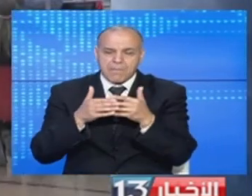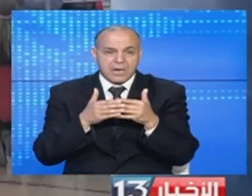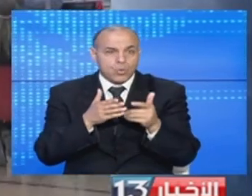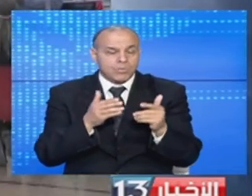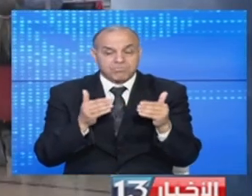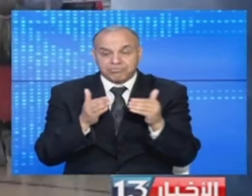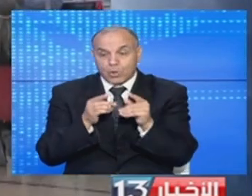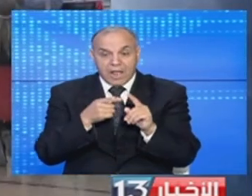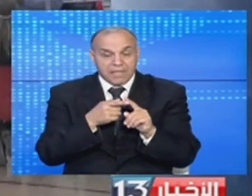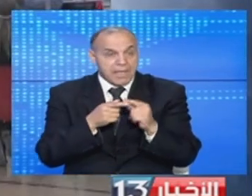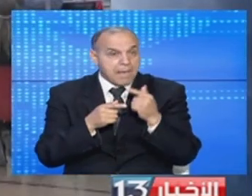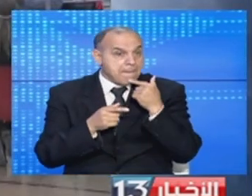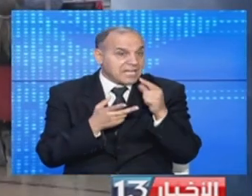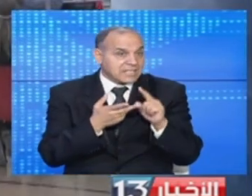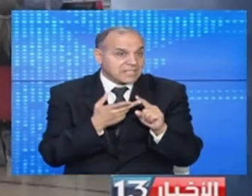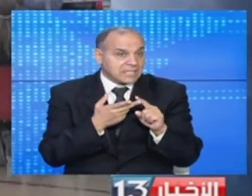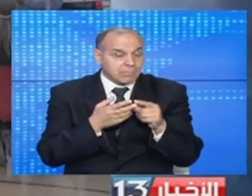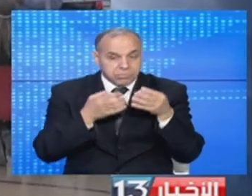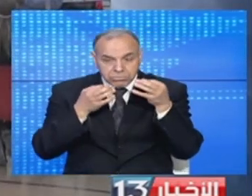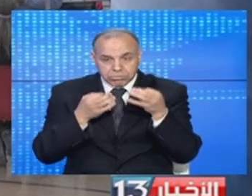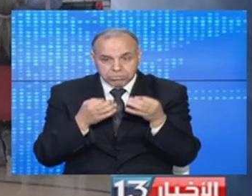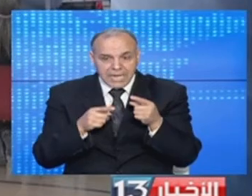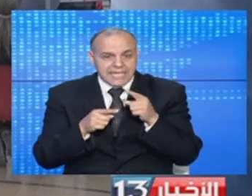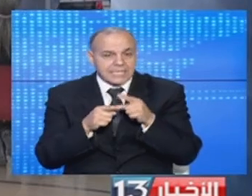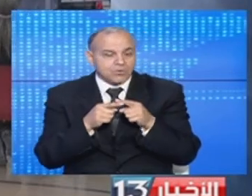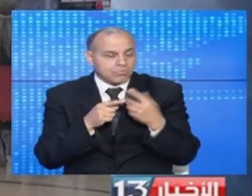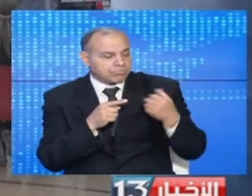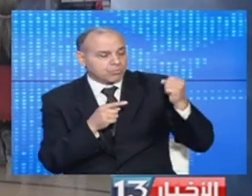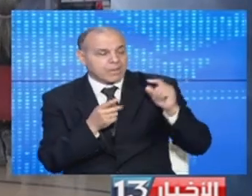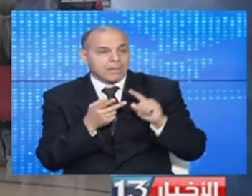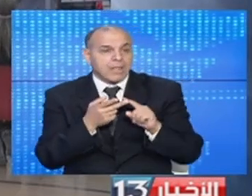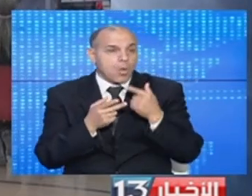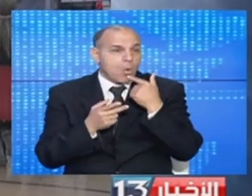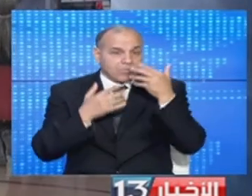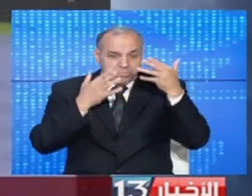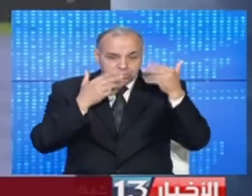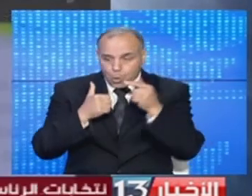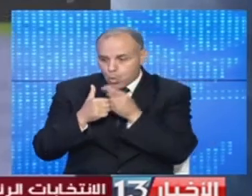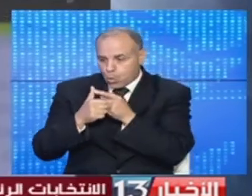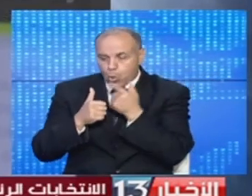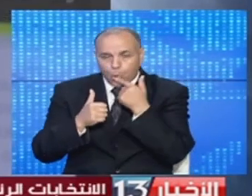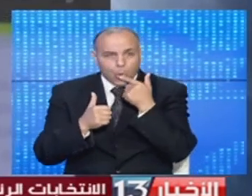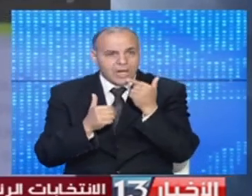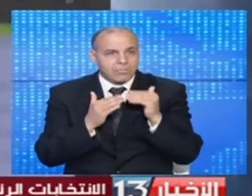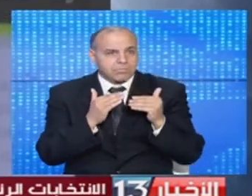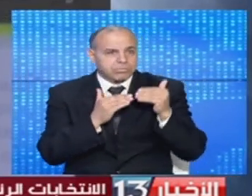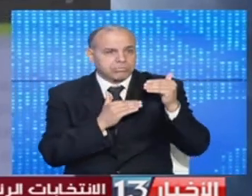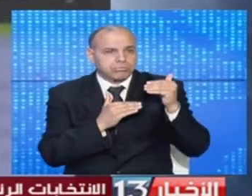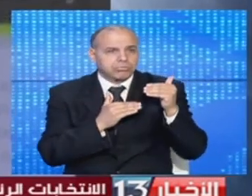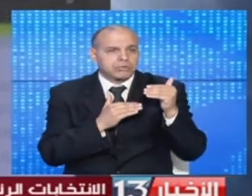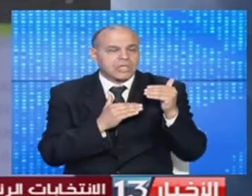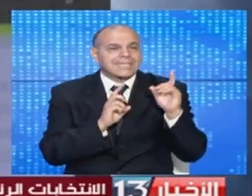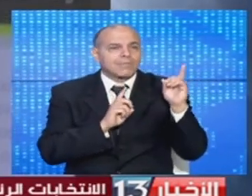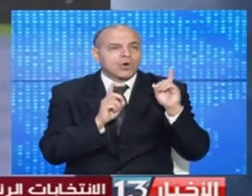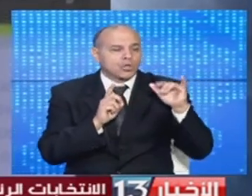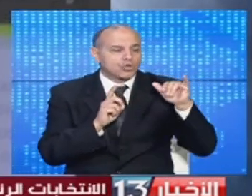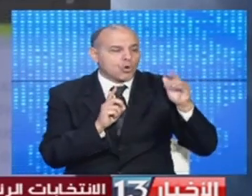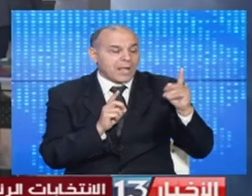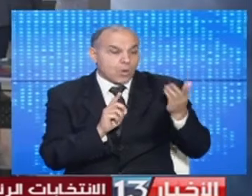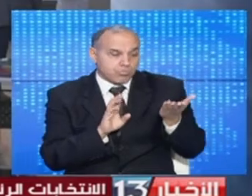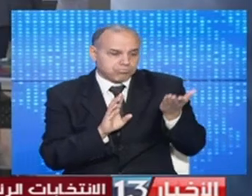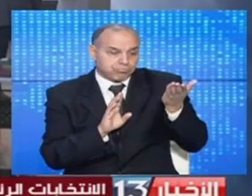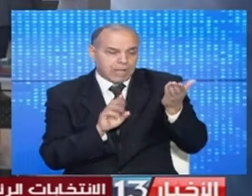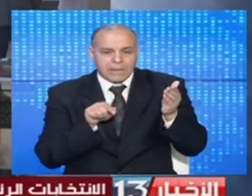الحاسمة التي من شأنها تحديد اسم الفائز وأظهرت نتائج الأولية تقدم المرشحة الديمقراطي جو